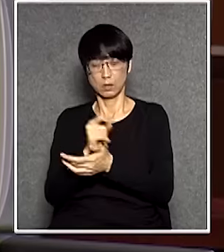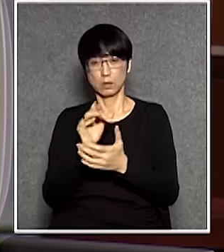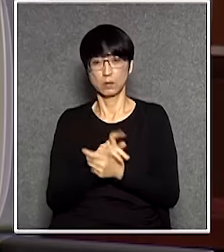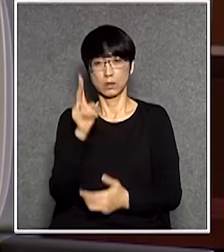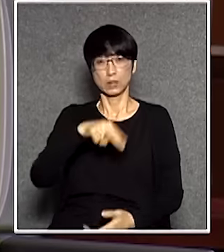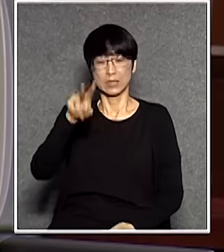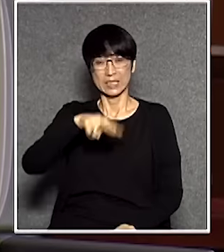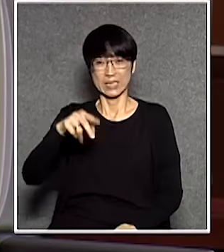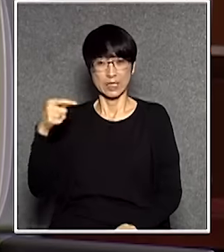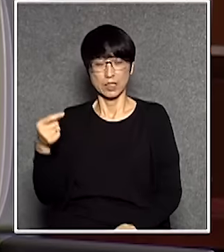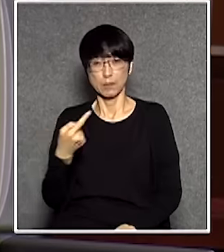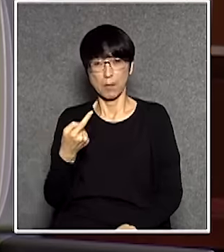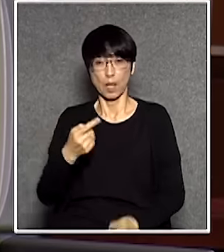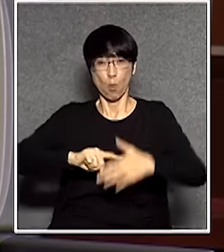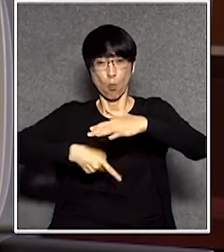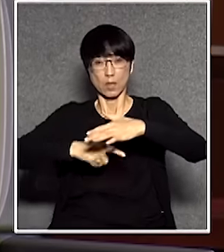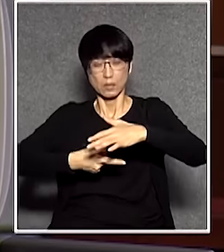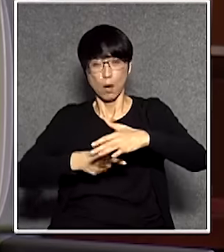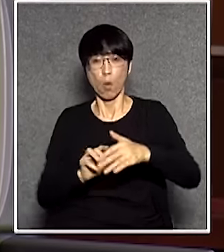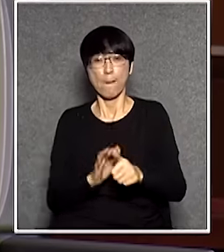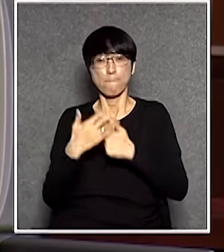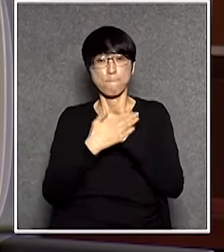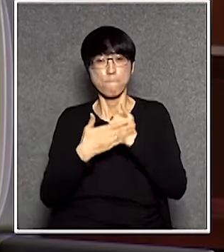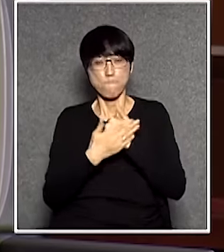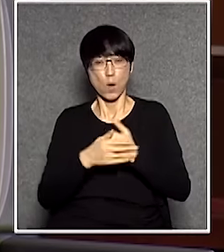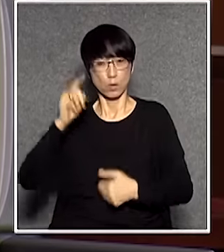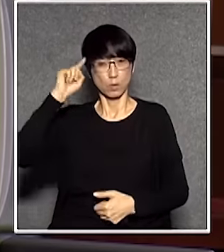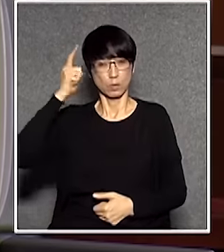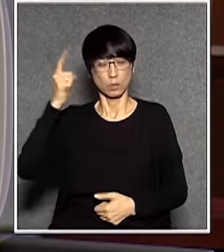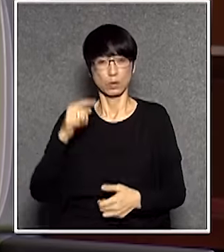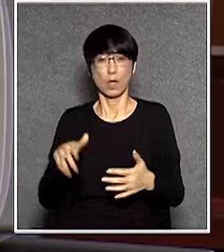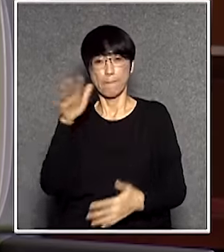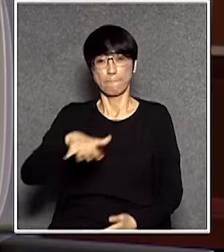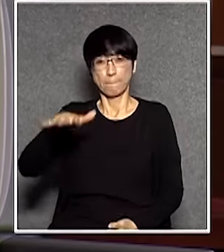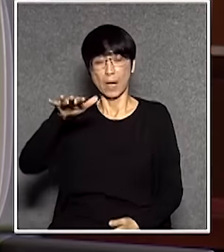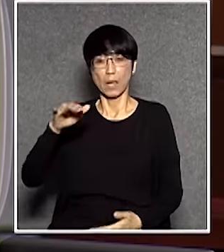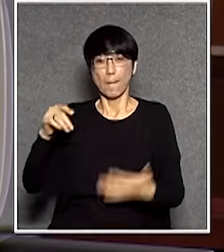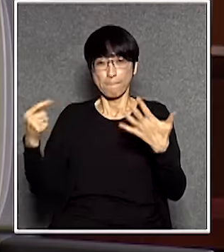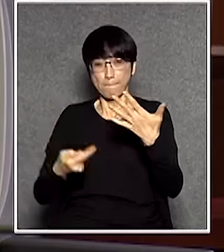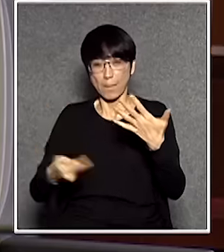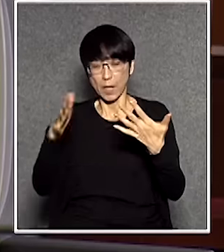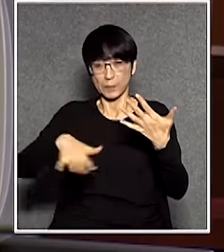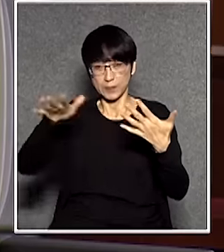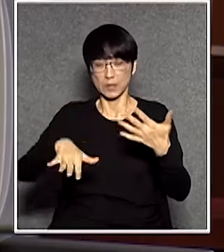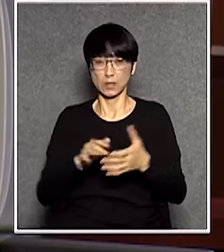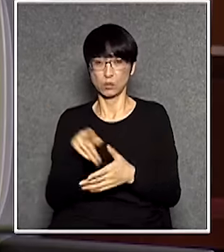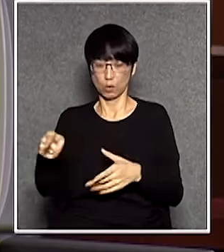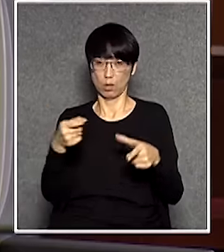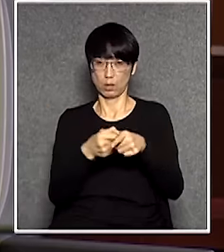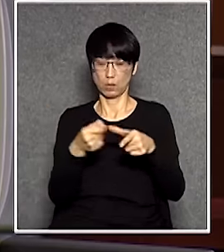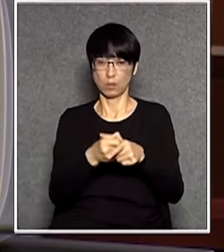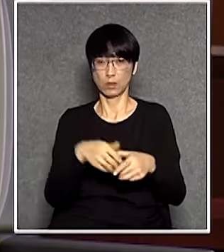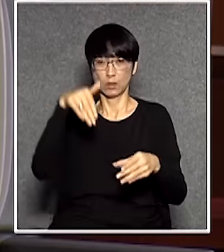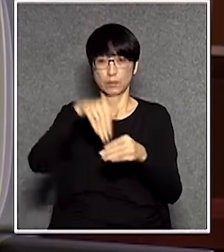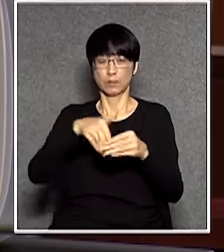千萬維修和保養費每日平均是五萬五千元根據當局和雷辰公司的標書第